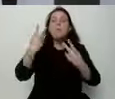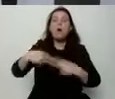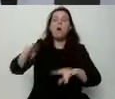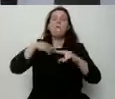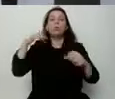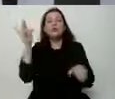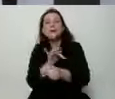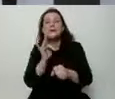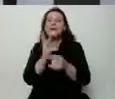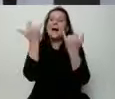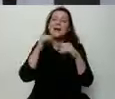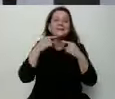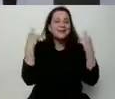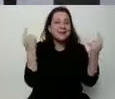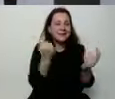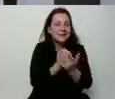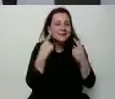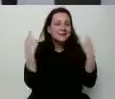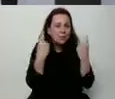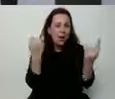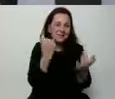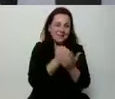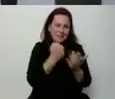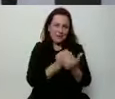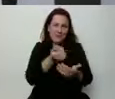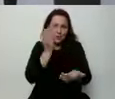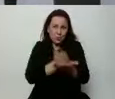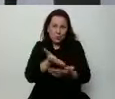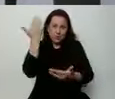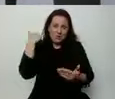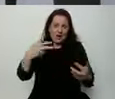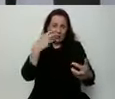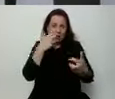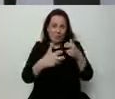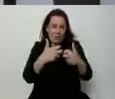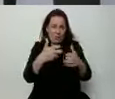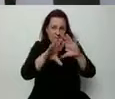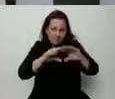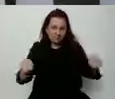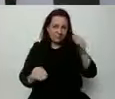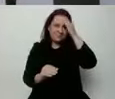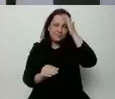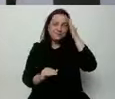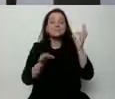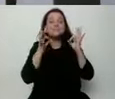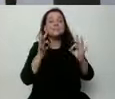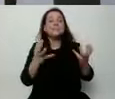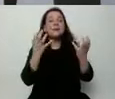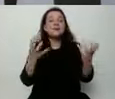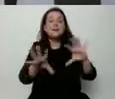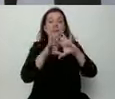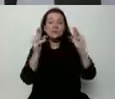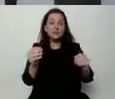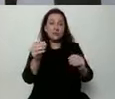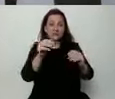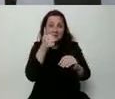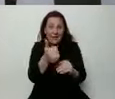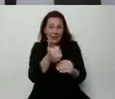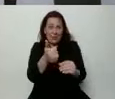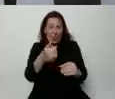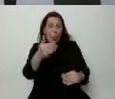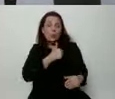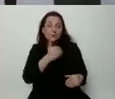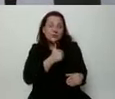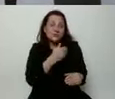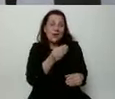Do spraw, które dawno zostały rozstrzygnięte. Dzisiaj my wszyscy chcemy jednego. Chcemy uczciwej Polski. Ja bym liczył na